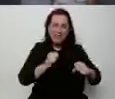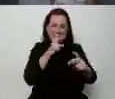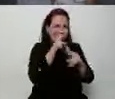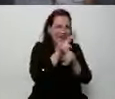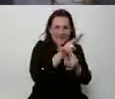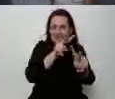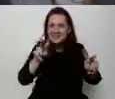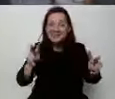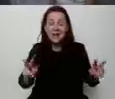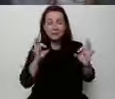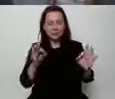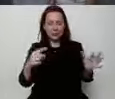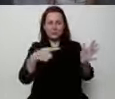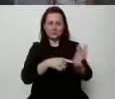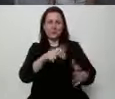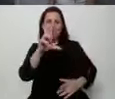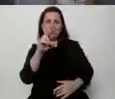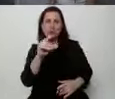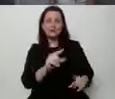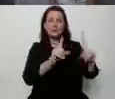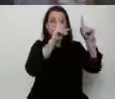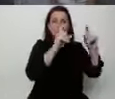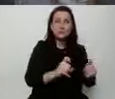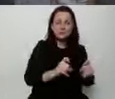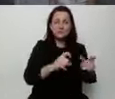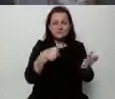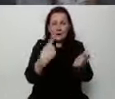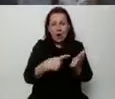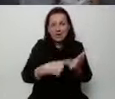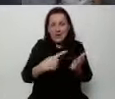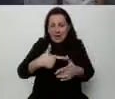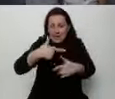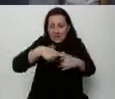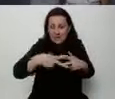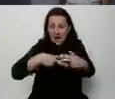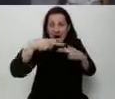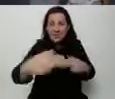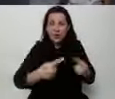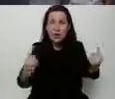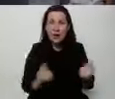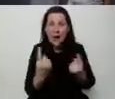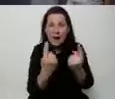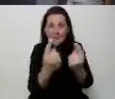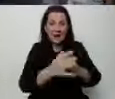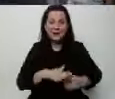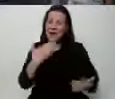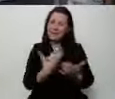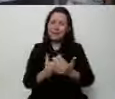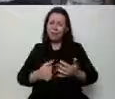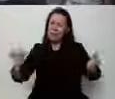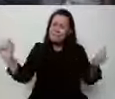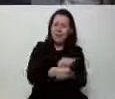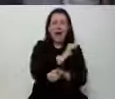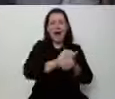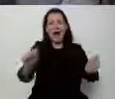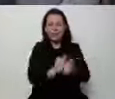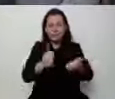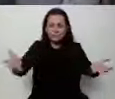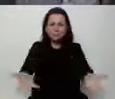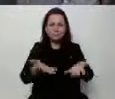Poniedziałek zaczynamy, słuchajcie, ostatnie dwa tygodnie kampanii, więc do boju. Do boju.